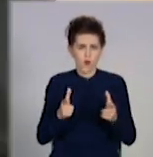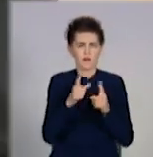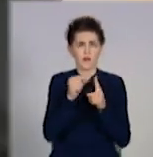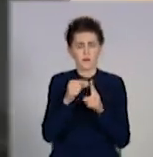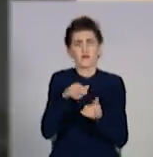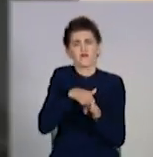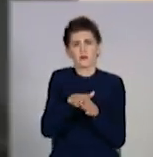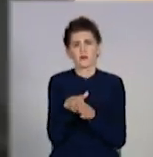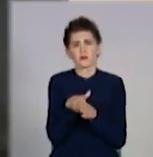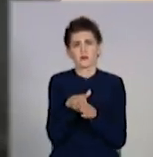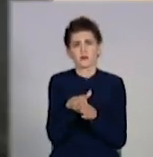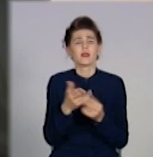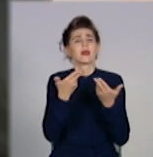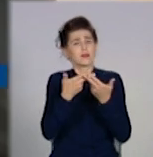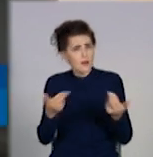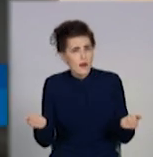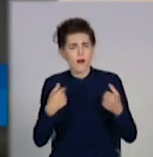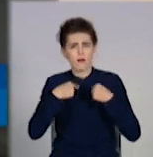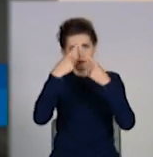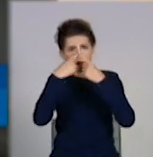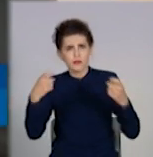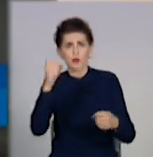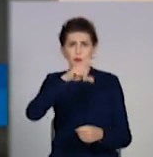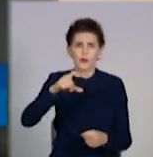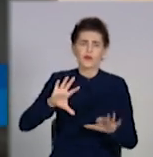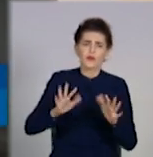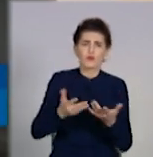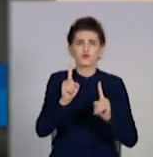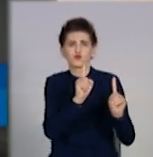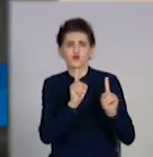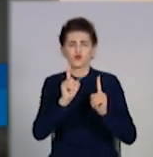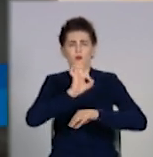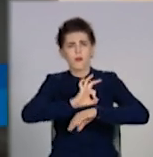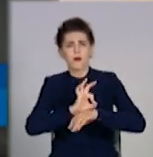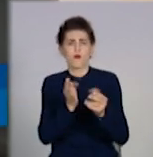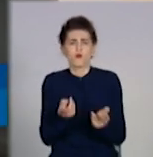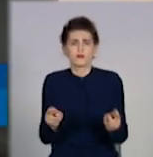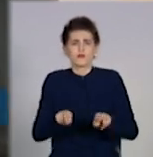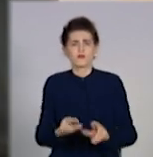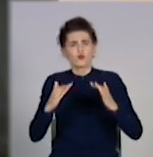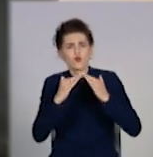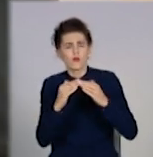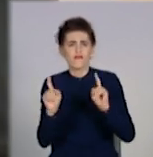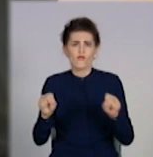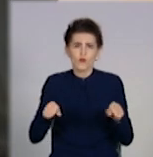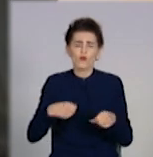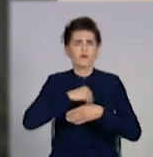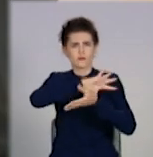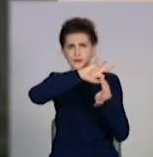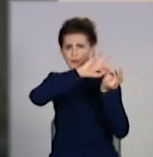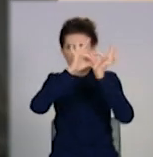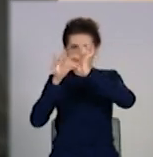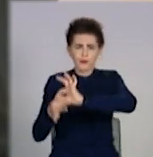Ми хоч призиваємо людей, об'яснюють, що якщо ти заболівся, іди вдома, по можливості. Це все ми об'яснюємо.